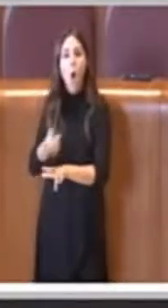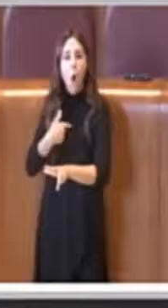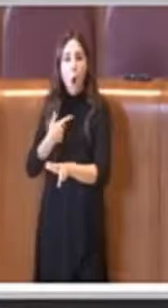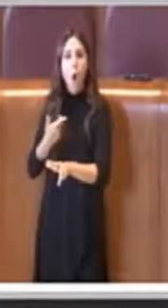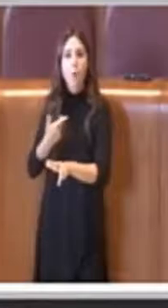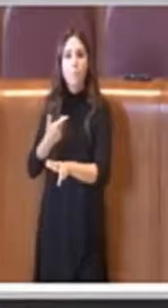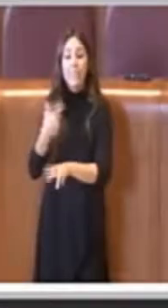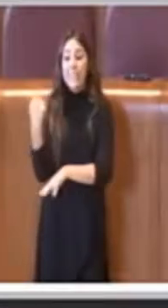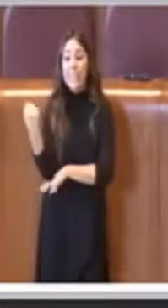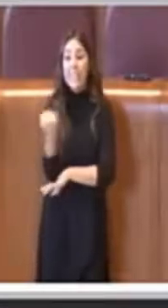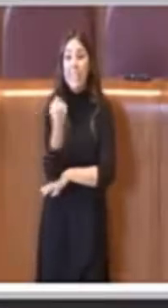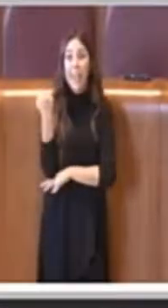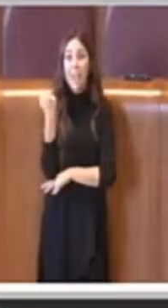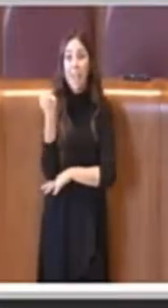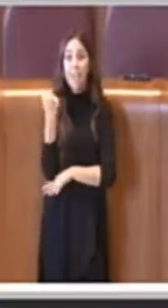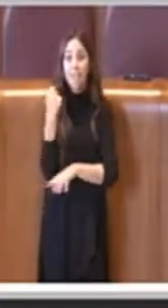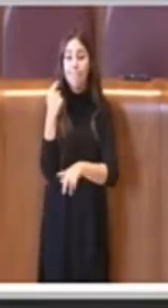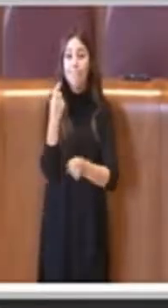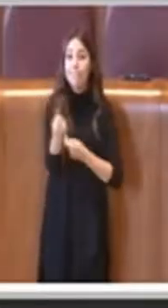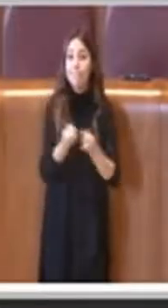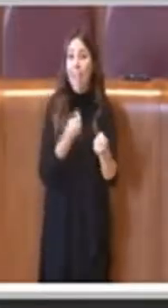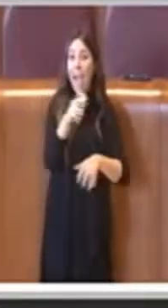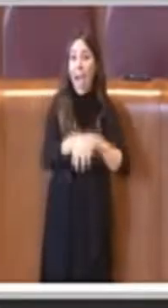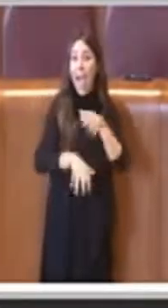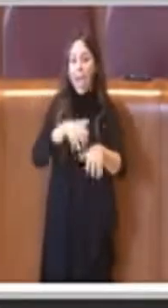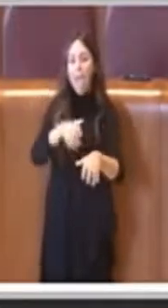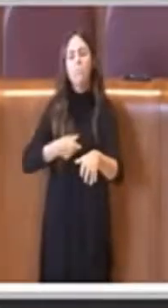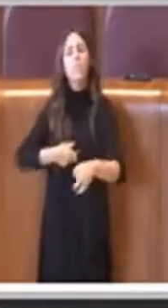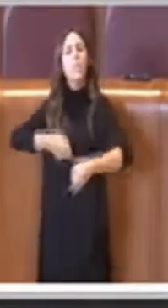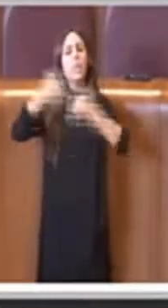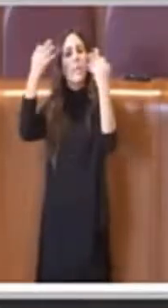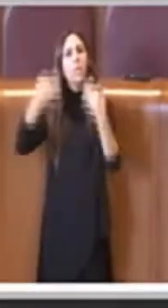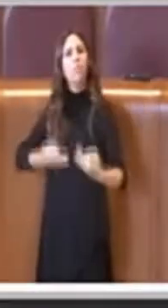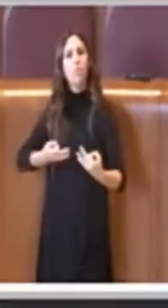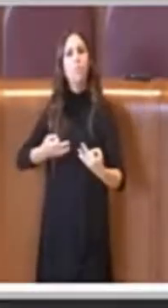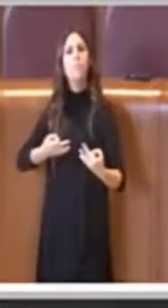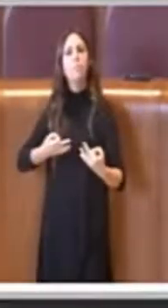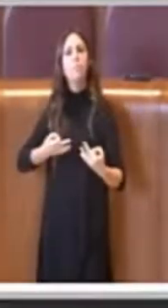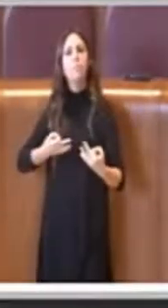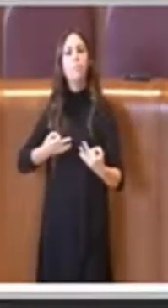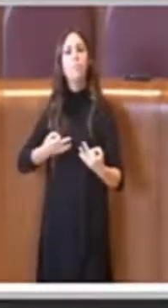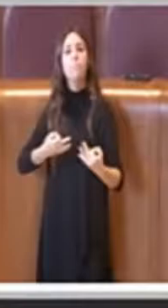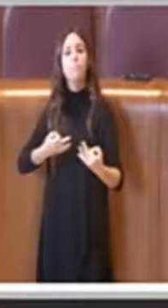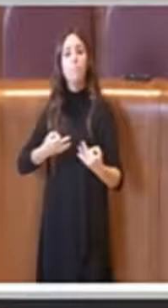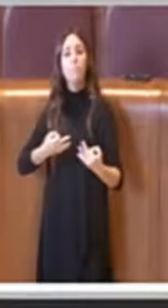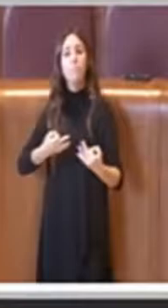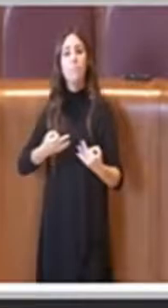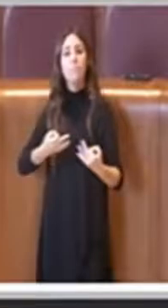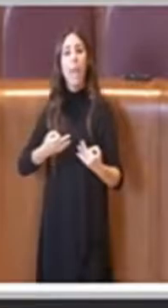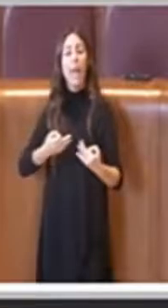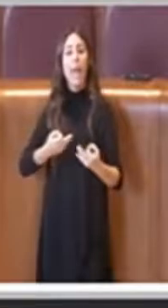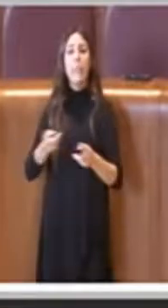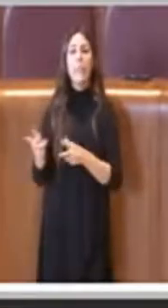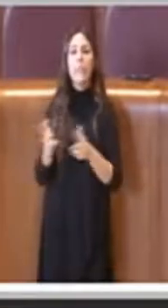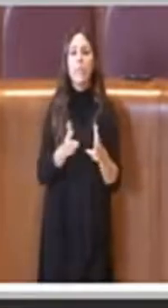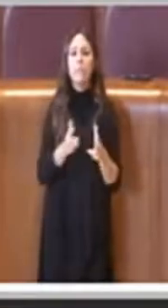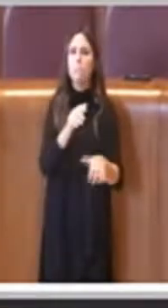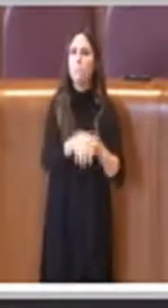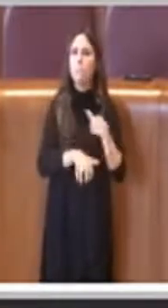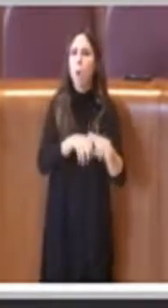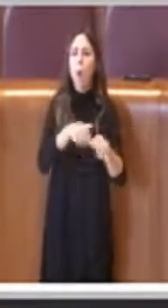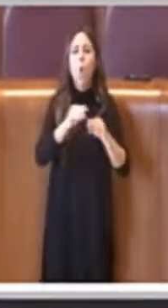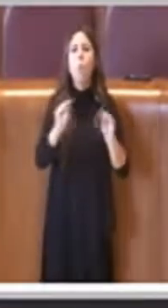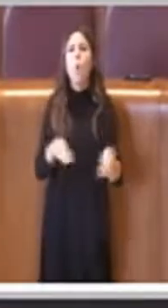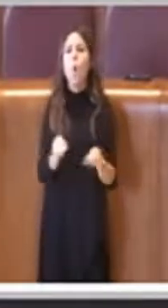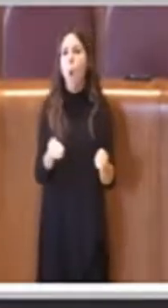possono appunto decidere dove poter eventualmente diciamo svolgere